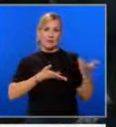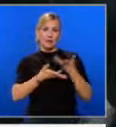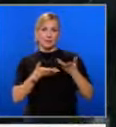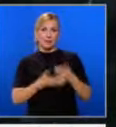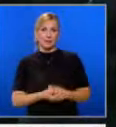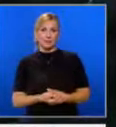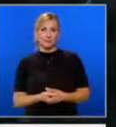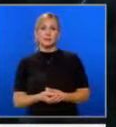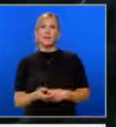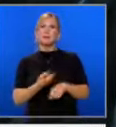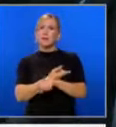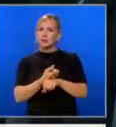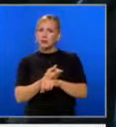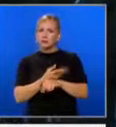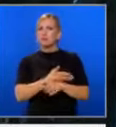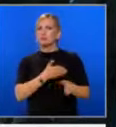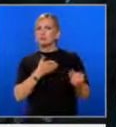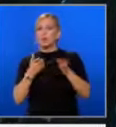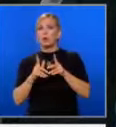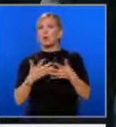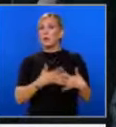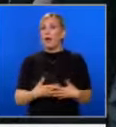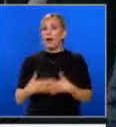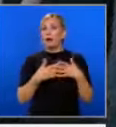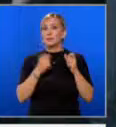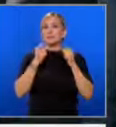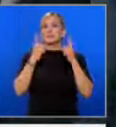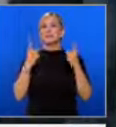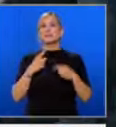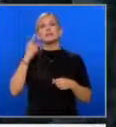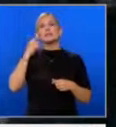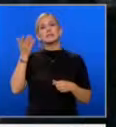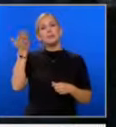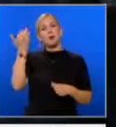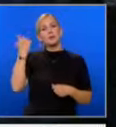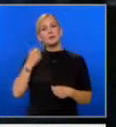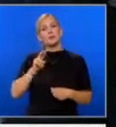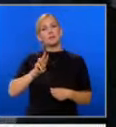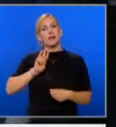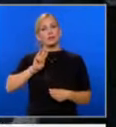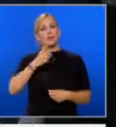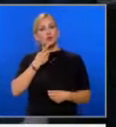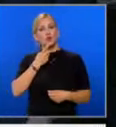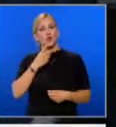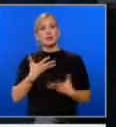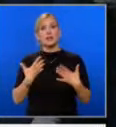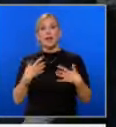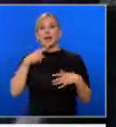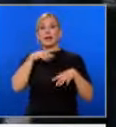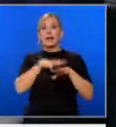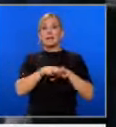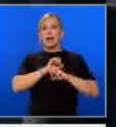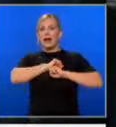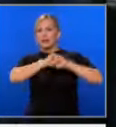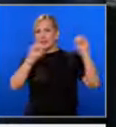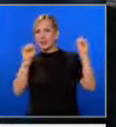Няколко часа след дебата, когато Съединените щати осъмнаха съспомена от преди 23 години за най-кървавите атентати